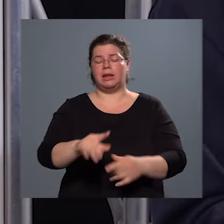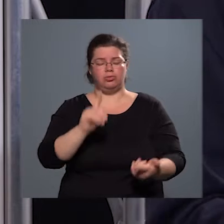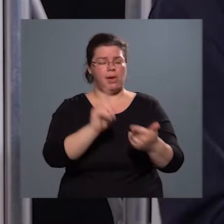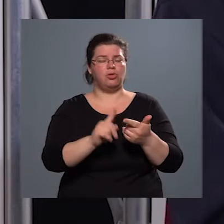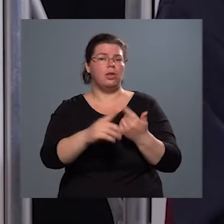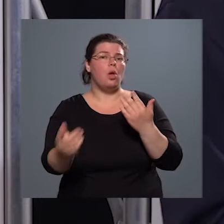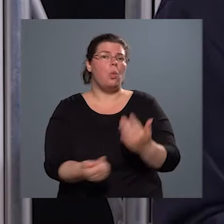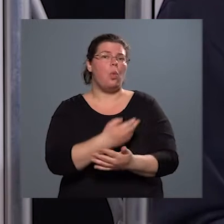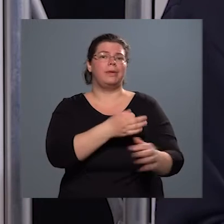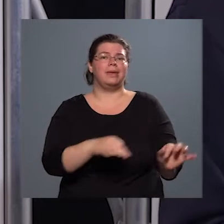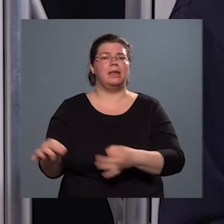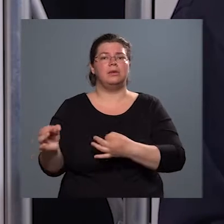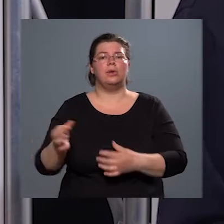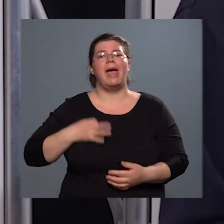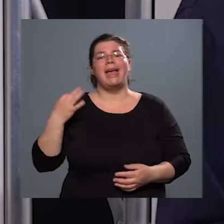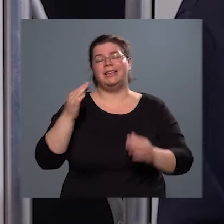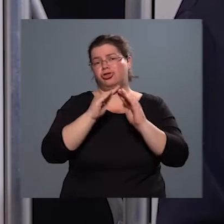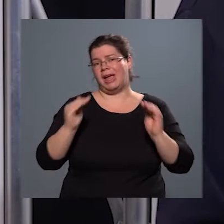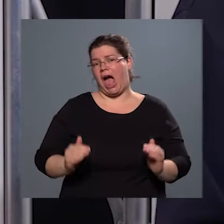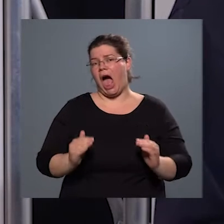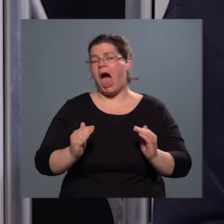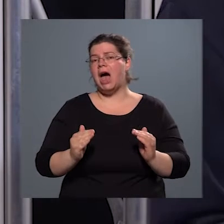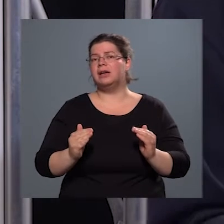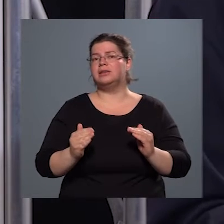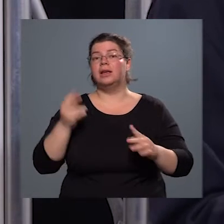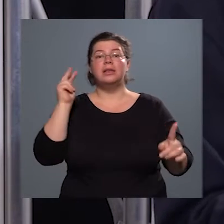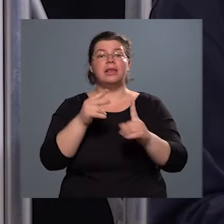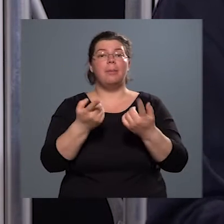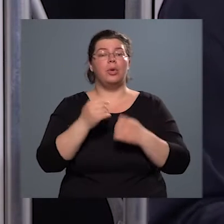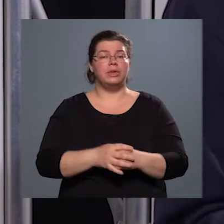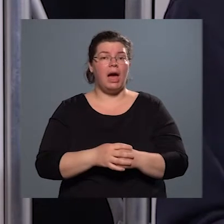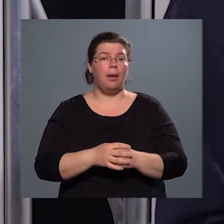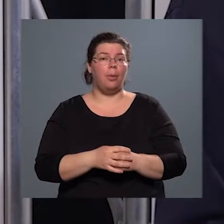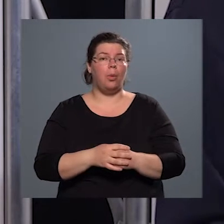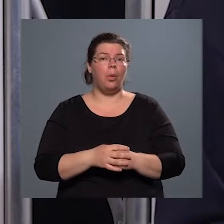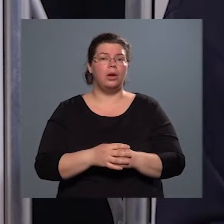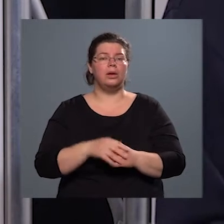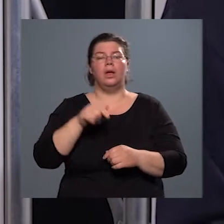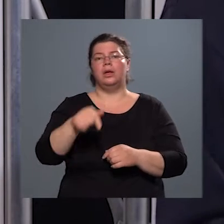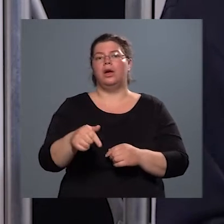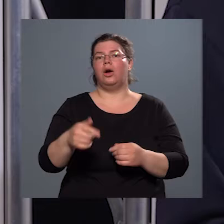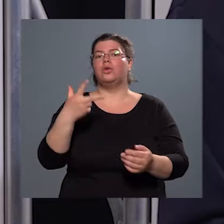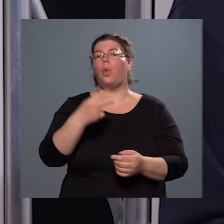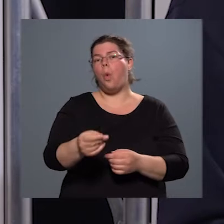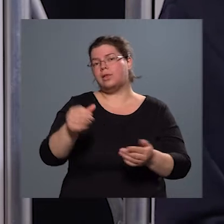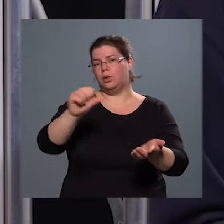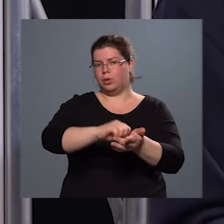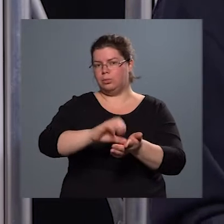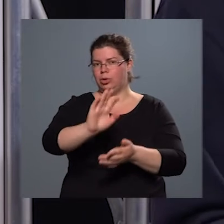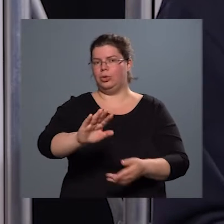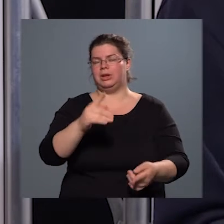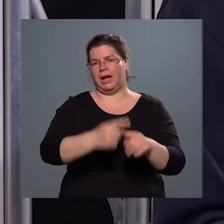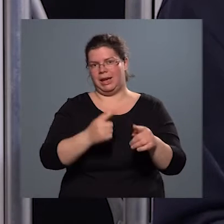új készülő egészségház szempontjából az oltó központoknak is része.